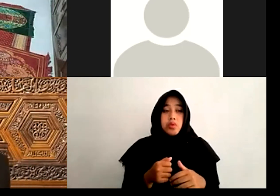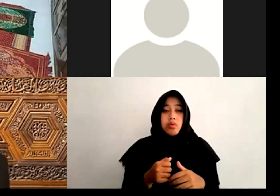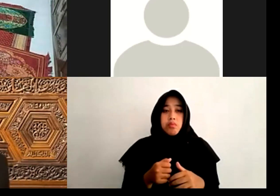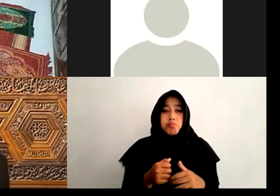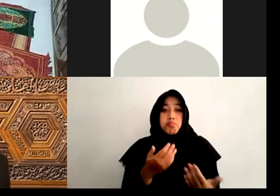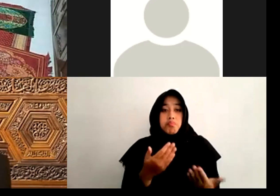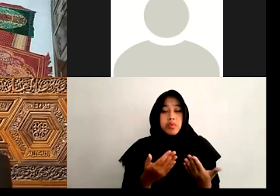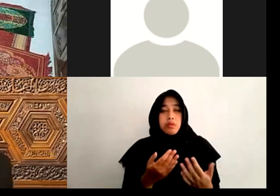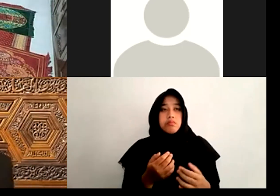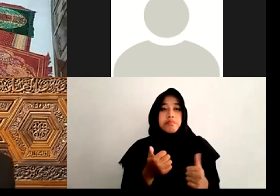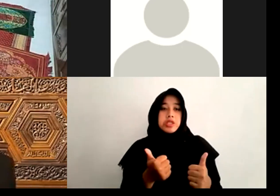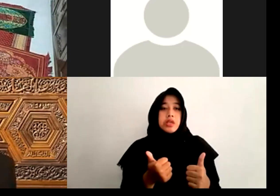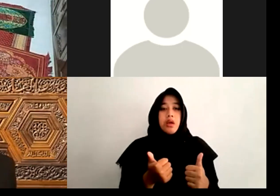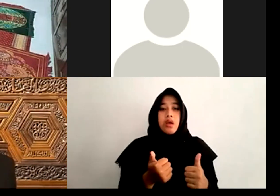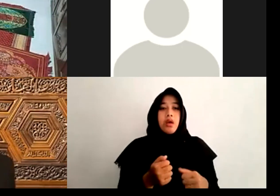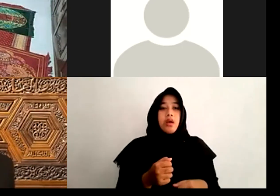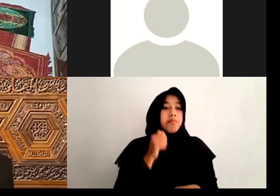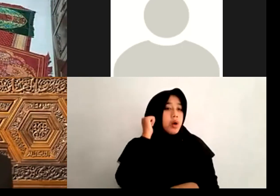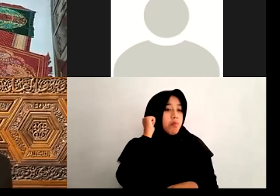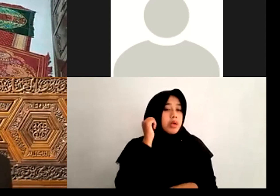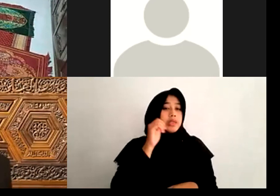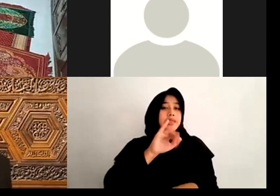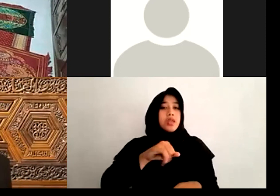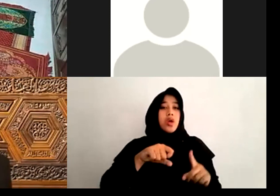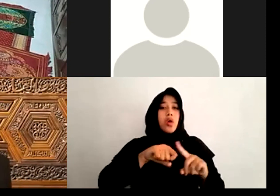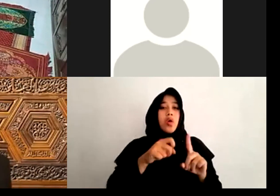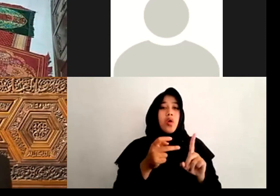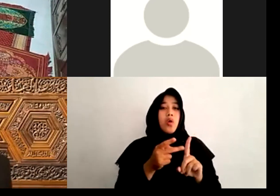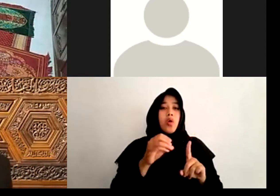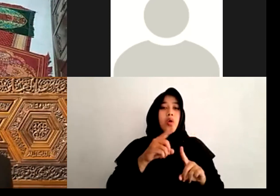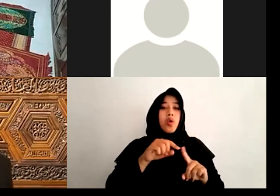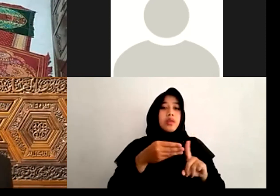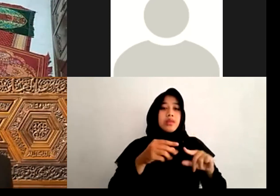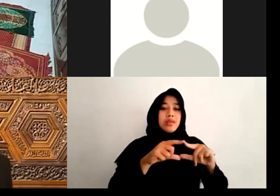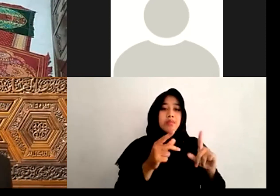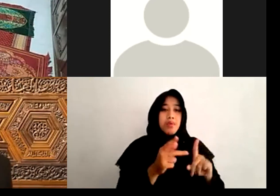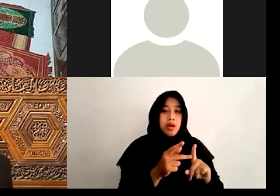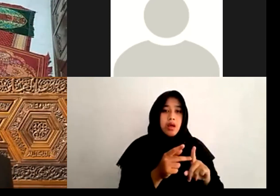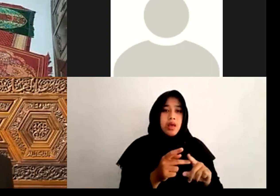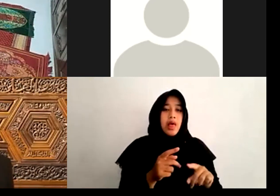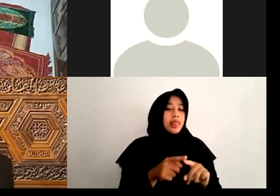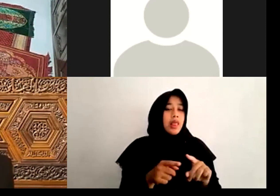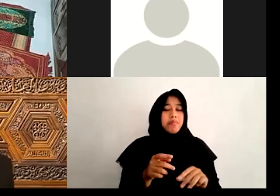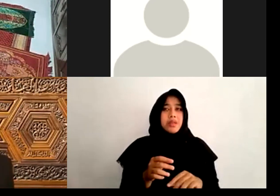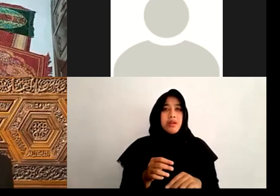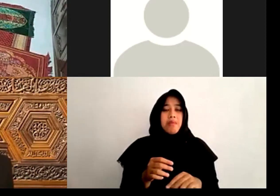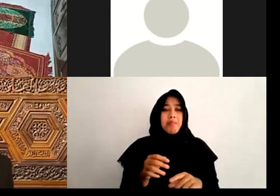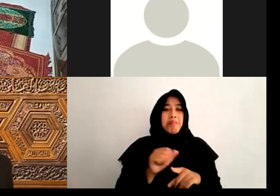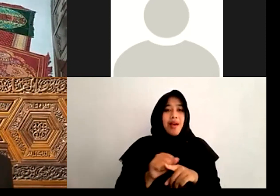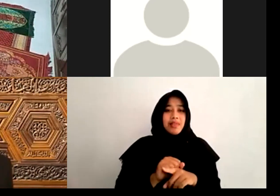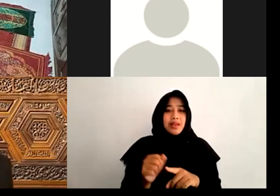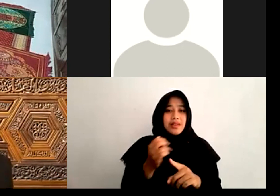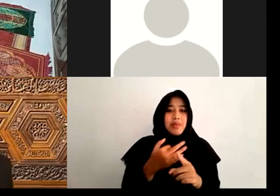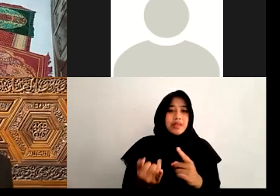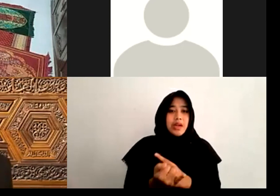Ini Soal Fikih Soal Boleh Tidak Boleh Tapi Soal Bagaimana Diterapkan Di Masyarakat Soal Bagaimana Kita